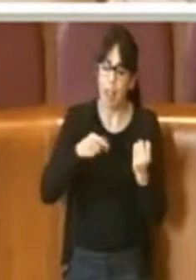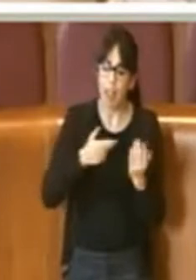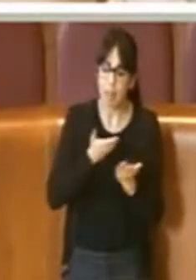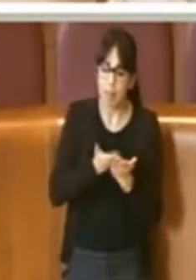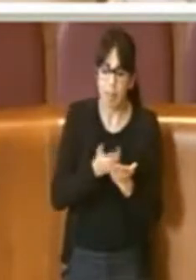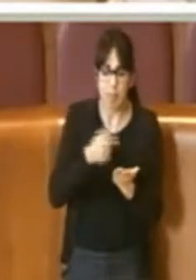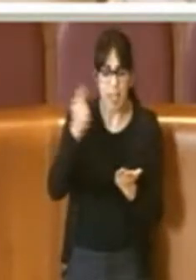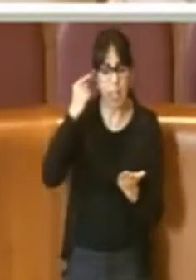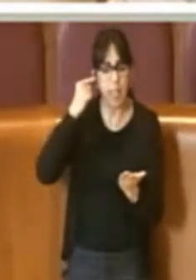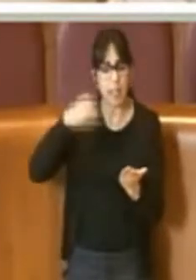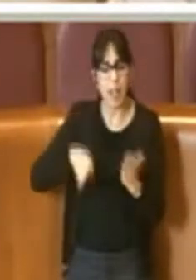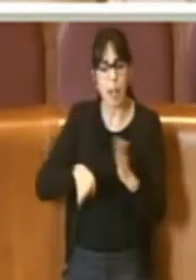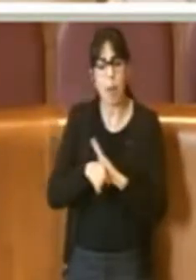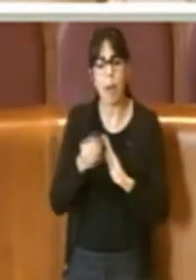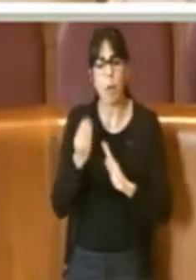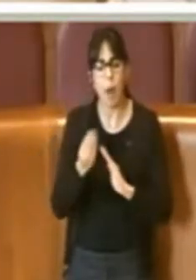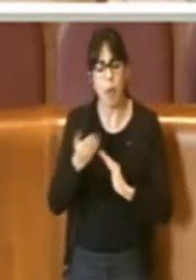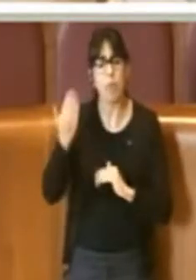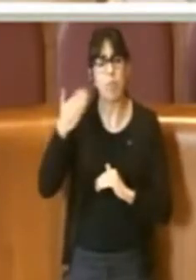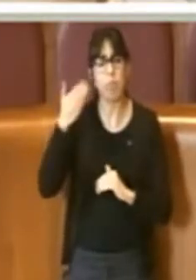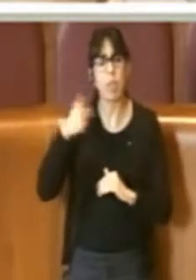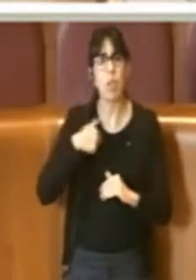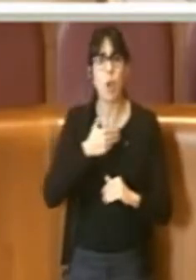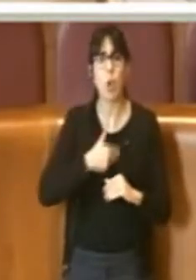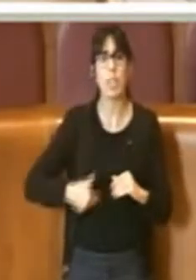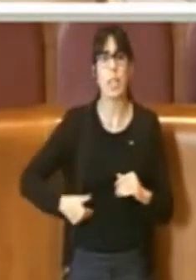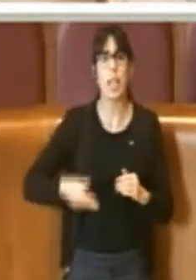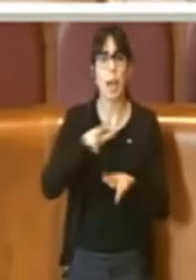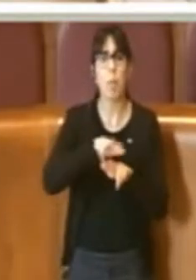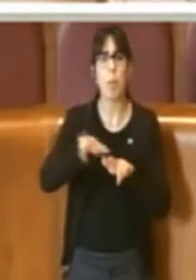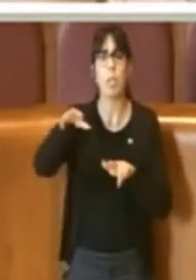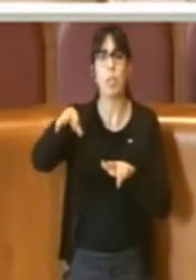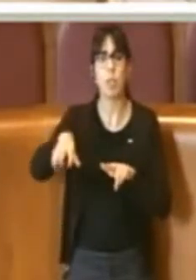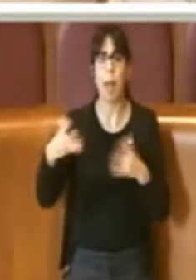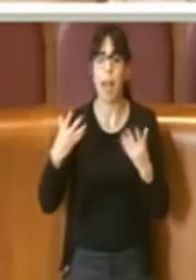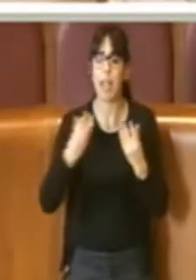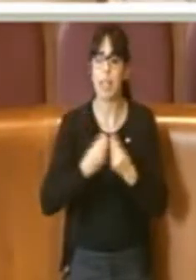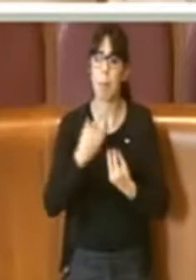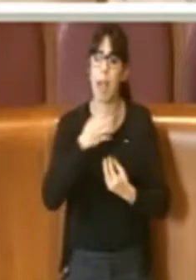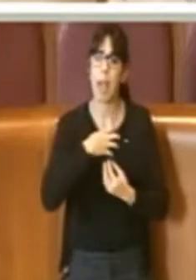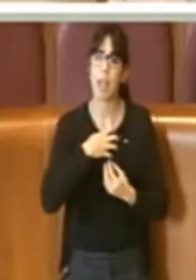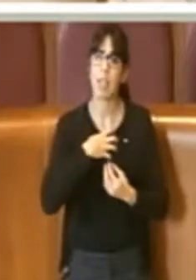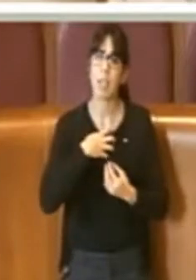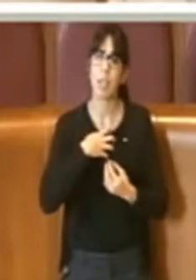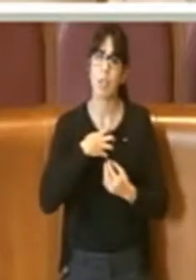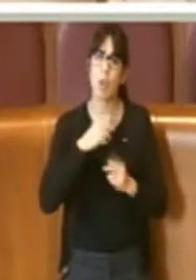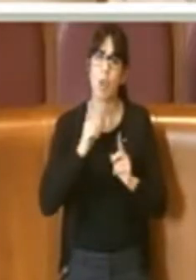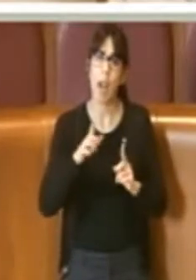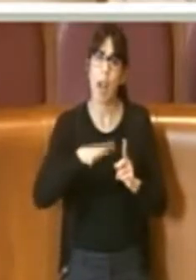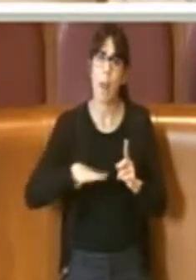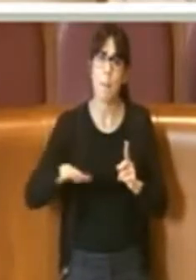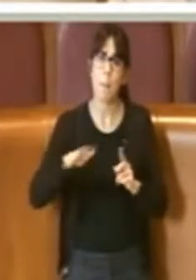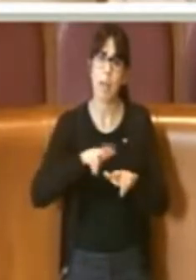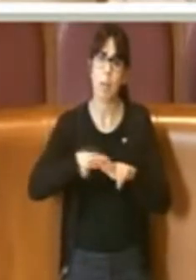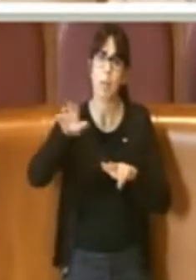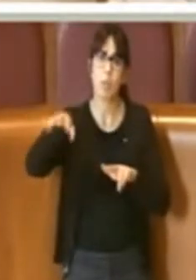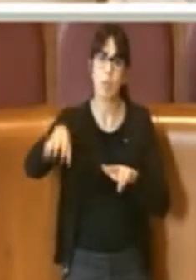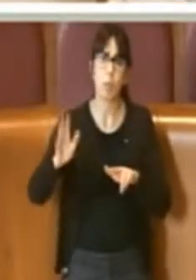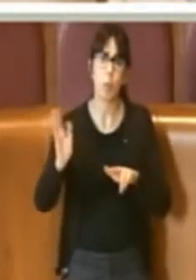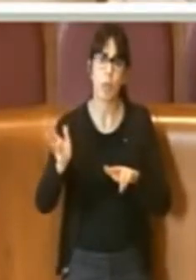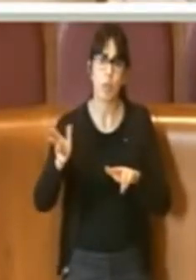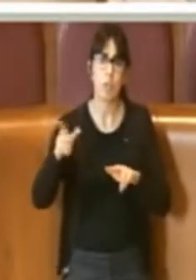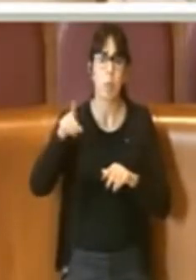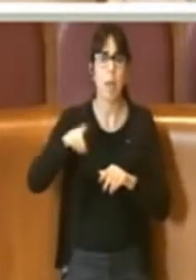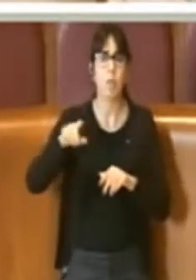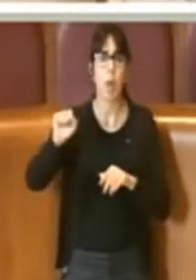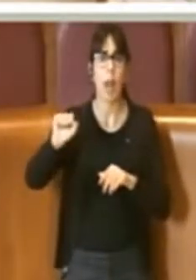nel momento in cui ero consigliere municipale insieme all'assessore all'ambiente del Municipio Quindicesimo Pasquale Annunziata e al Presidente